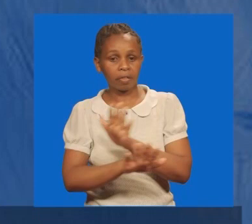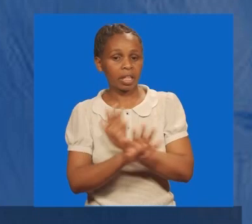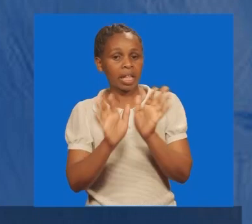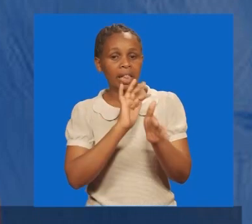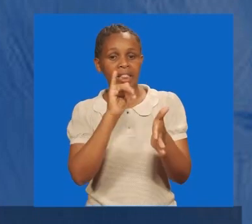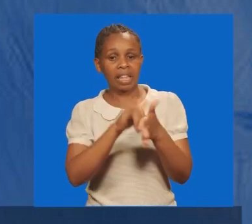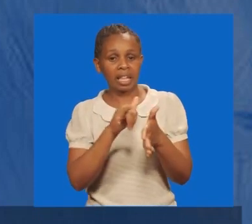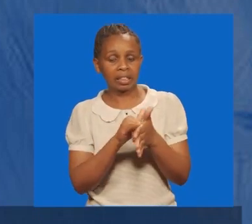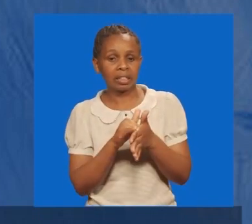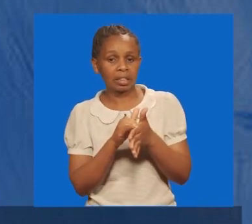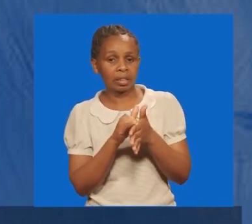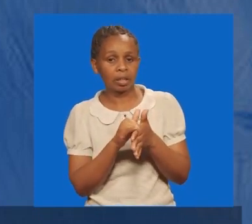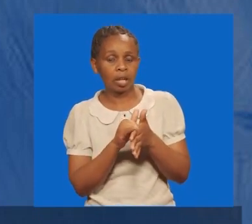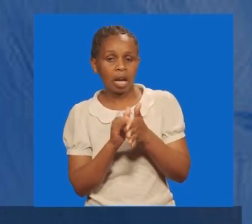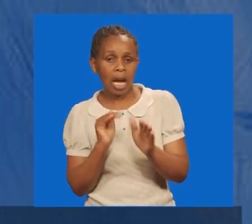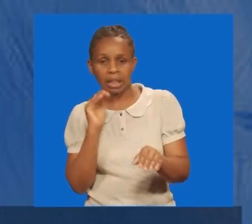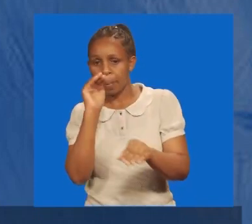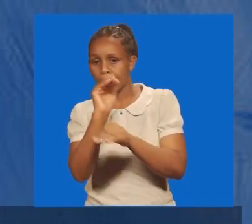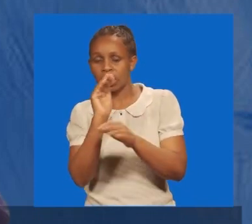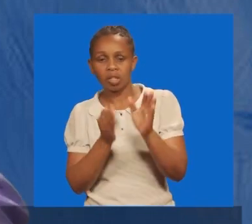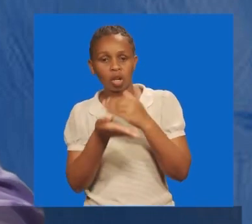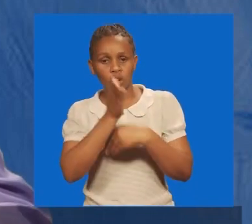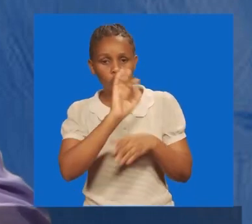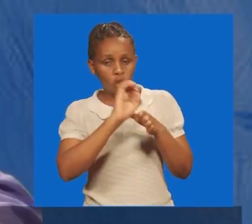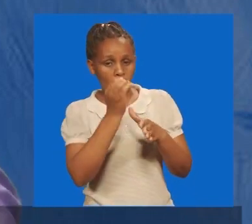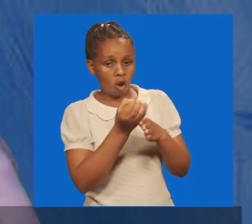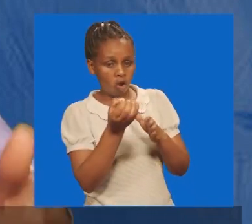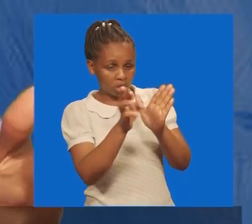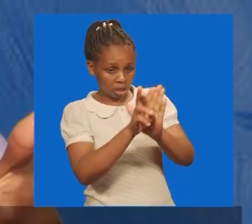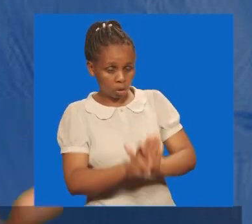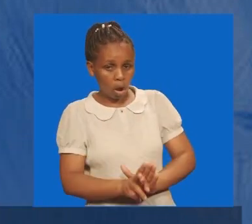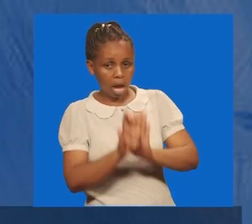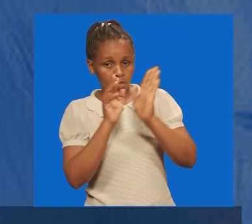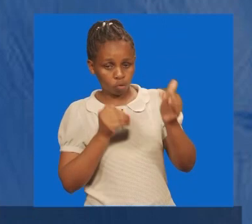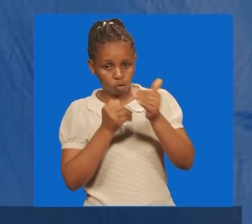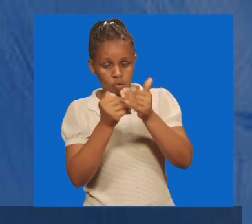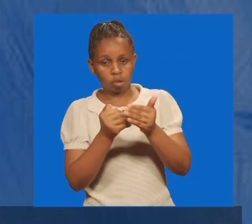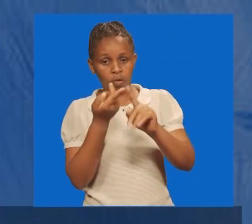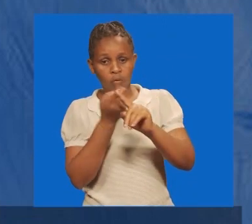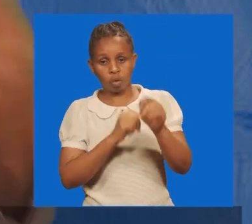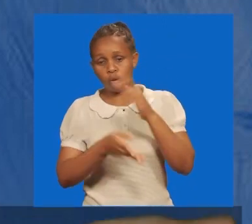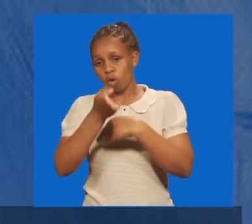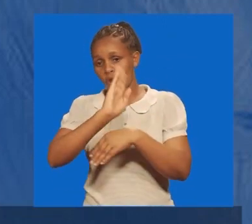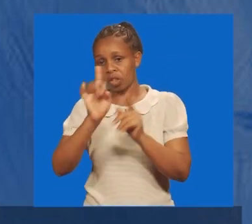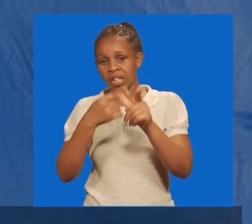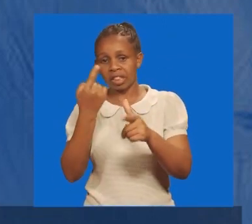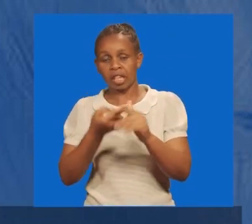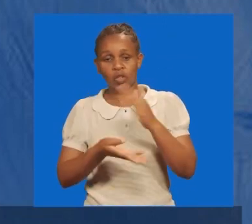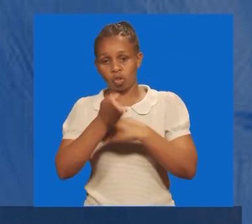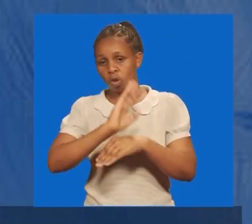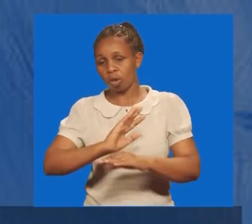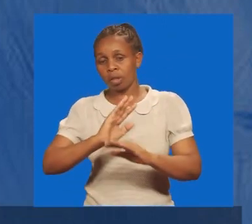ambayo, ataweza kumuuliza mwana, ama ataitaji, atuwa pale karibu na mwana, basi mwana,